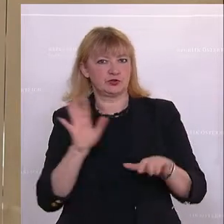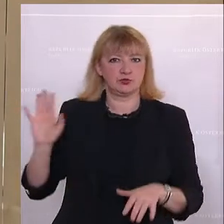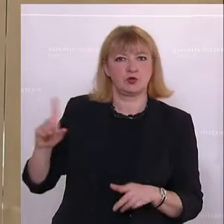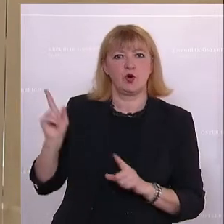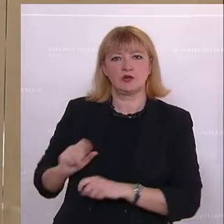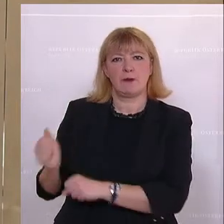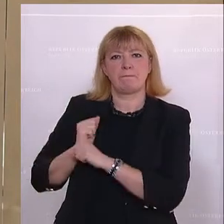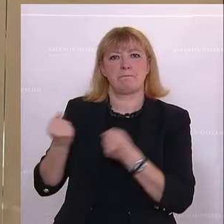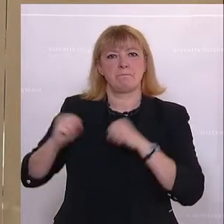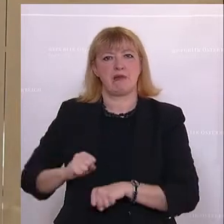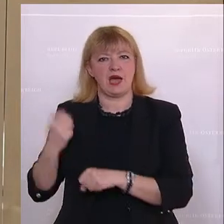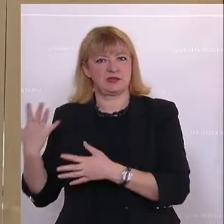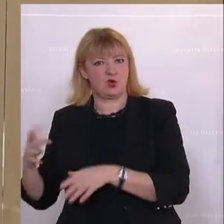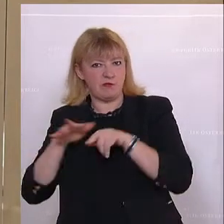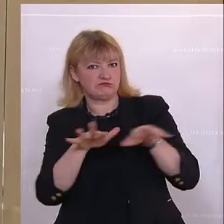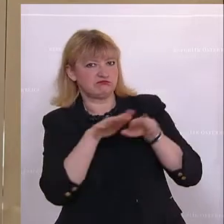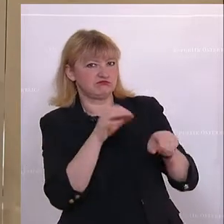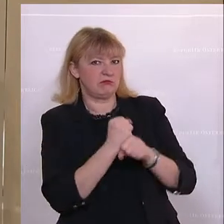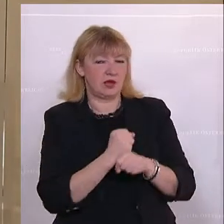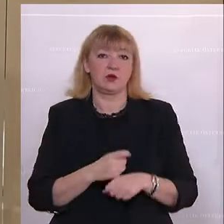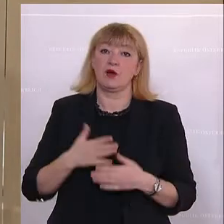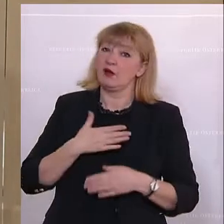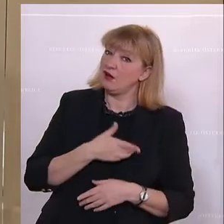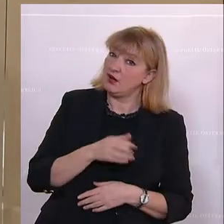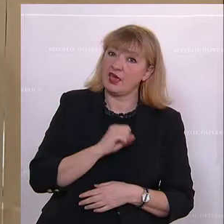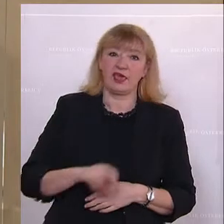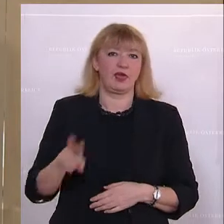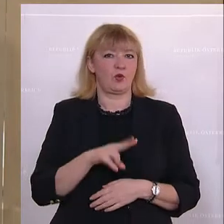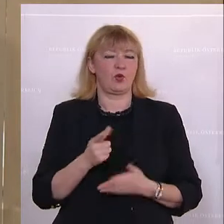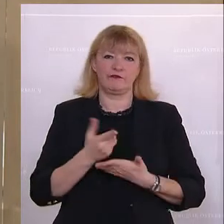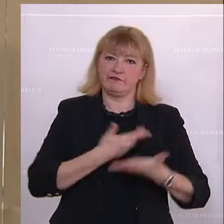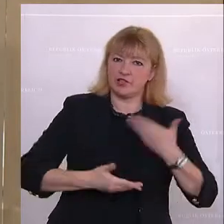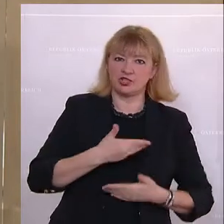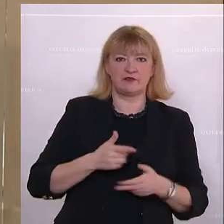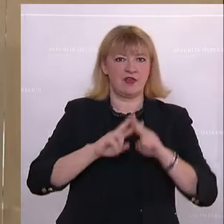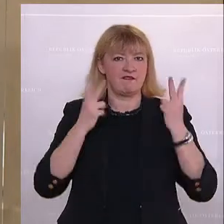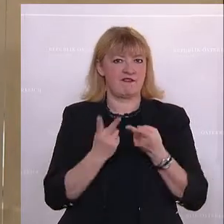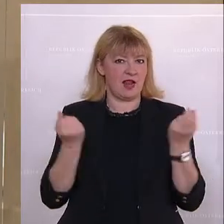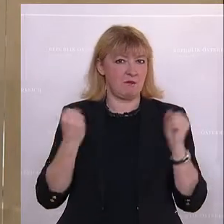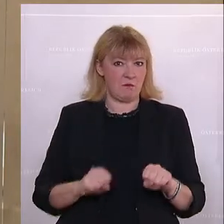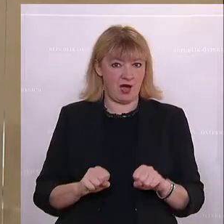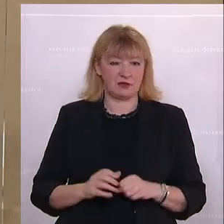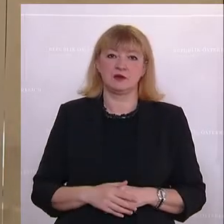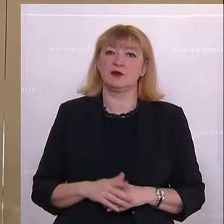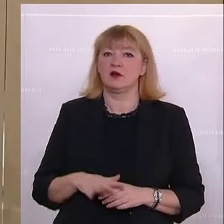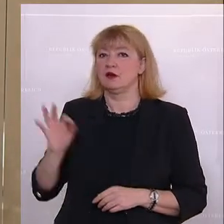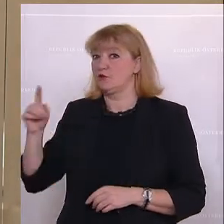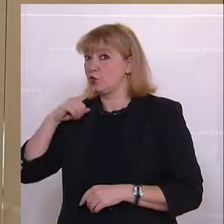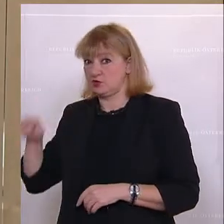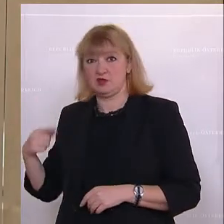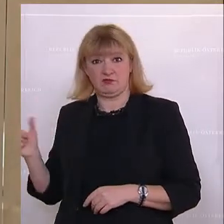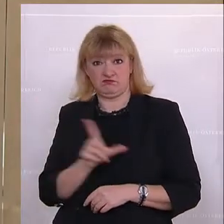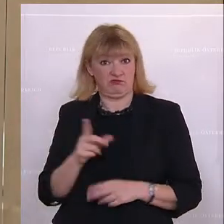militärischer Macht. Und obwohl die Europäische Union wirtschaftlich eine Weltmacht ist und für Russland ein wichtiger